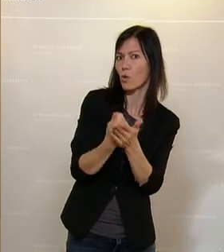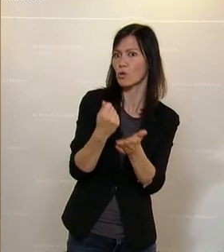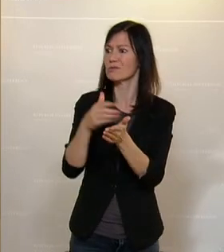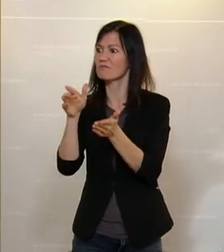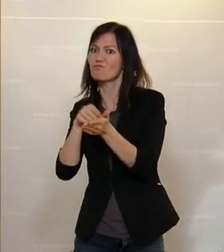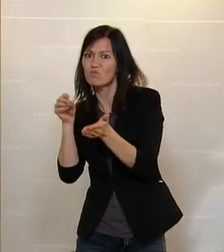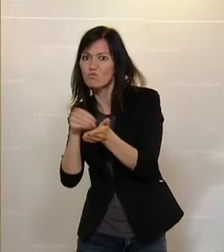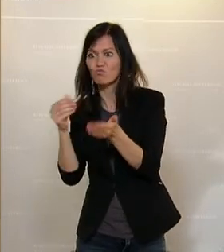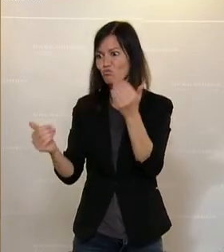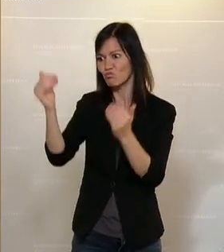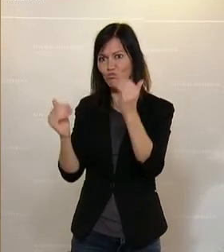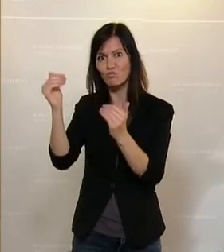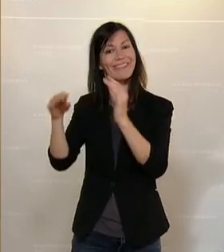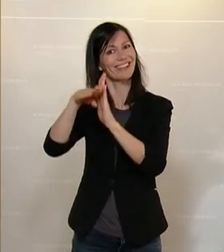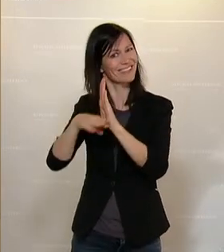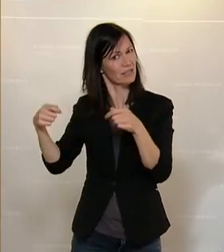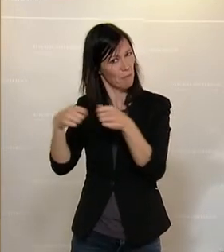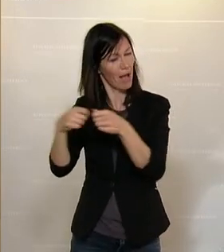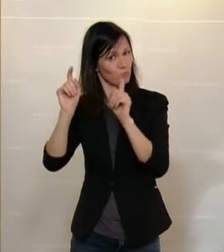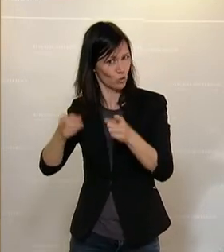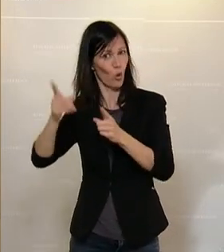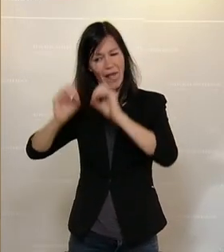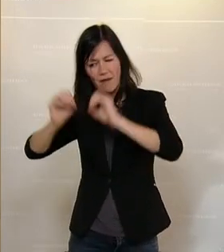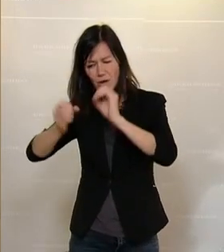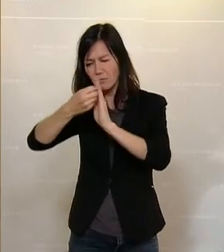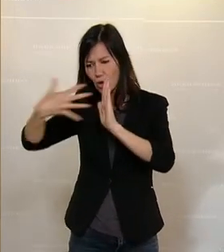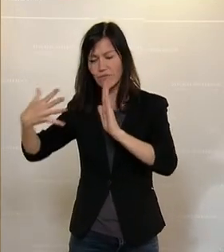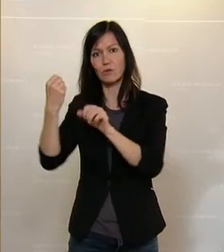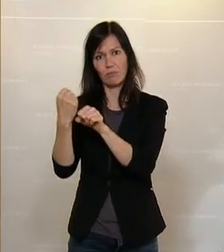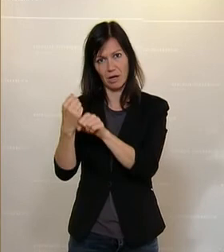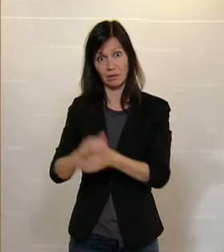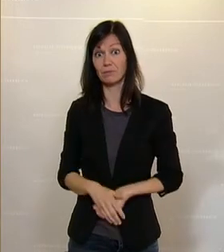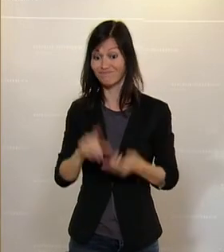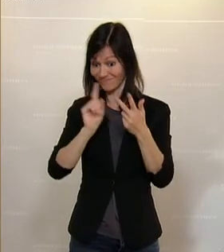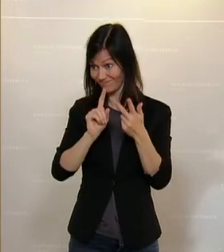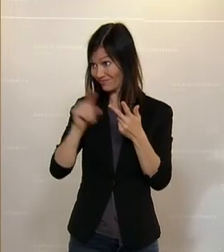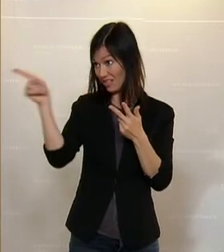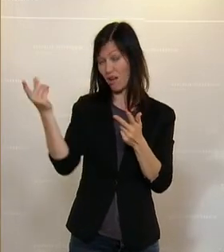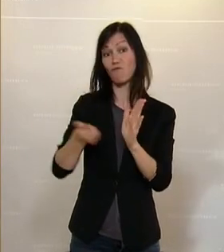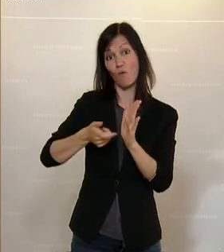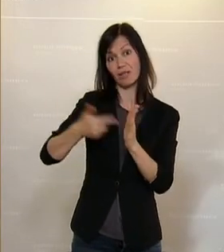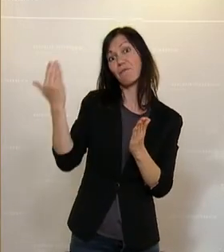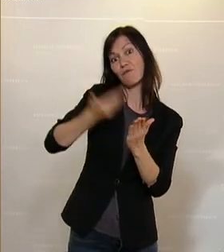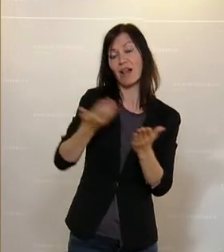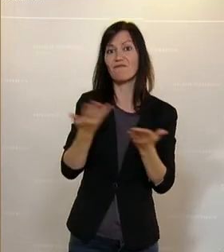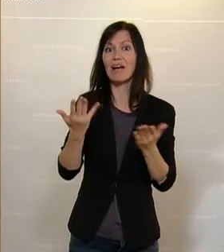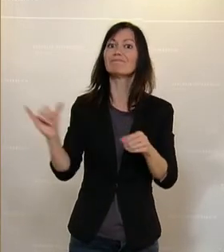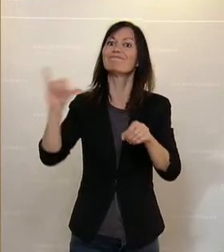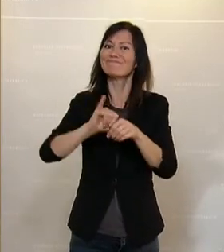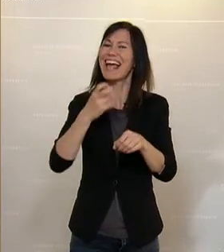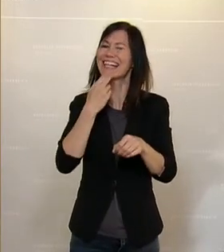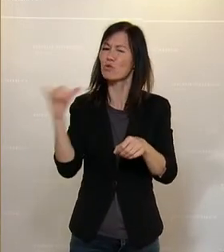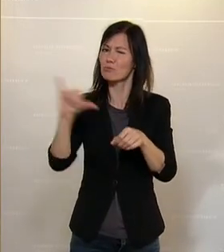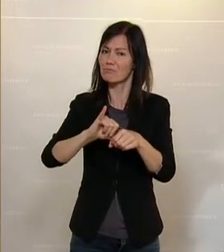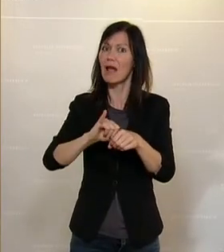Maßnahmen und letztendlich eine kundenfreundliche Ausgestaltung der Ladestellen. Sehr geehrte